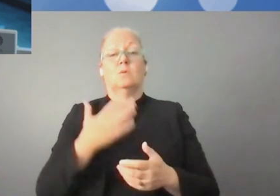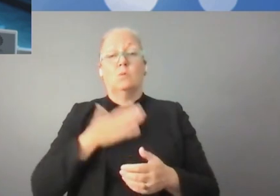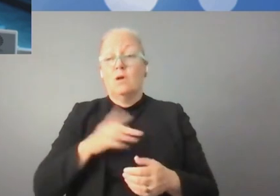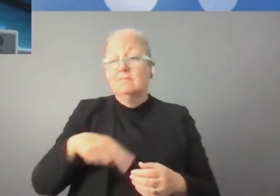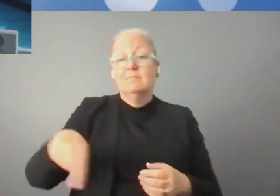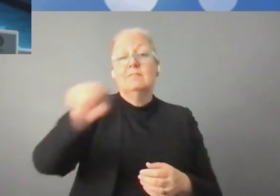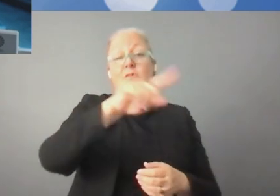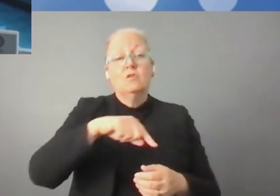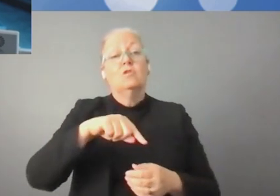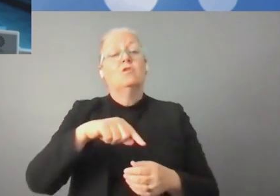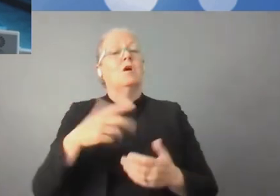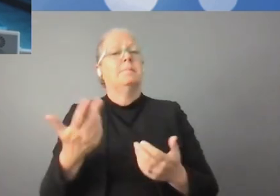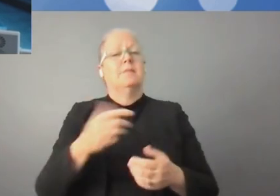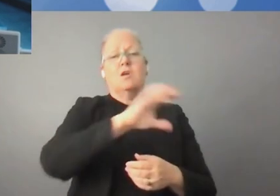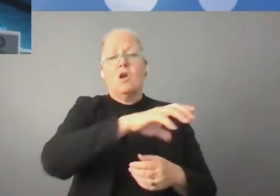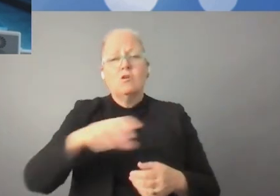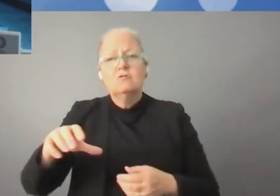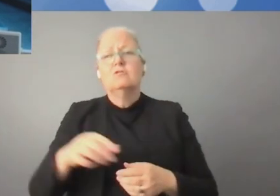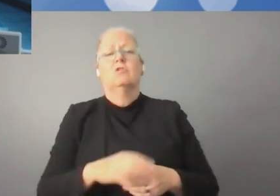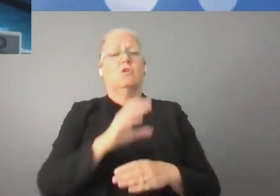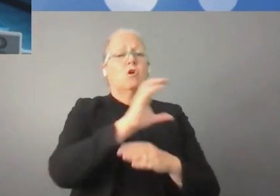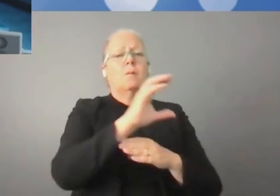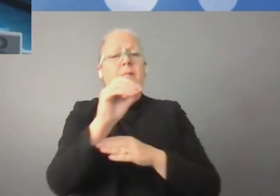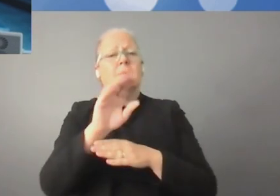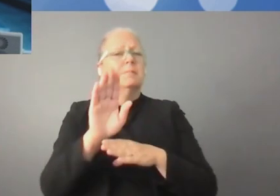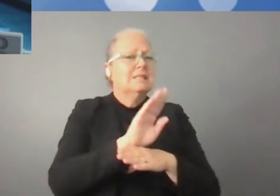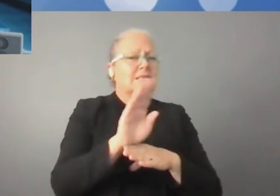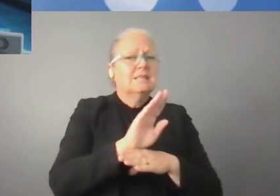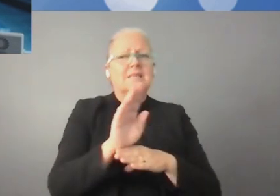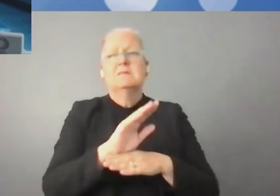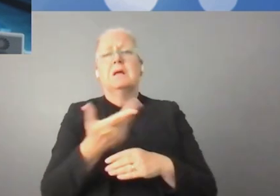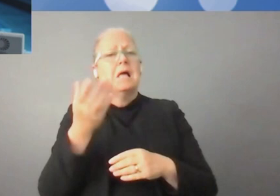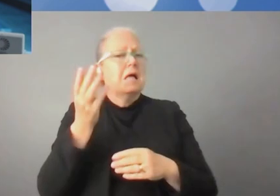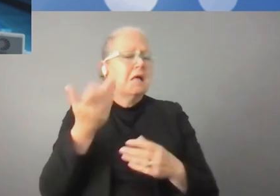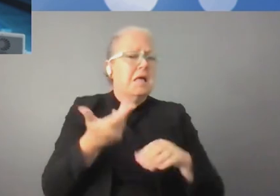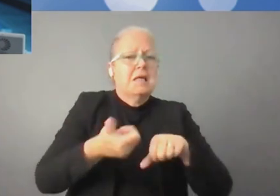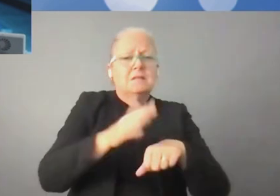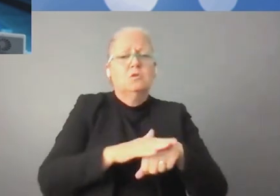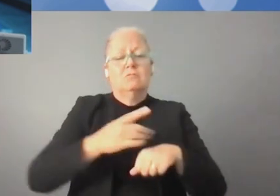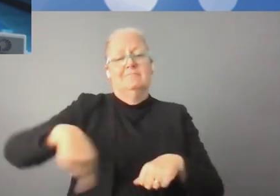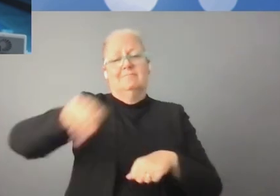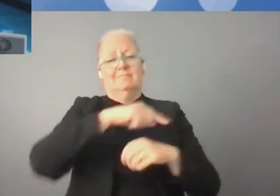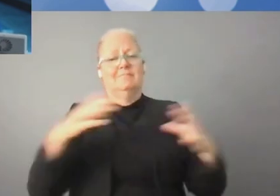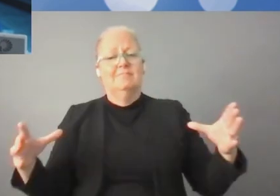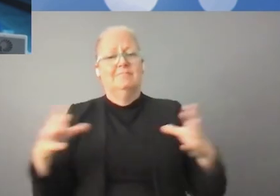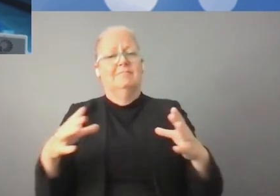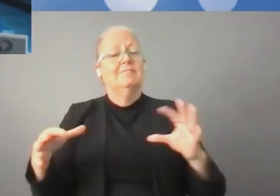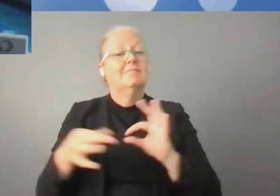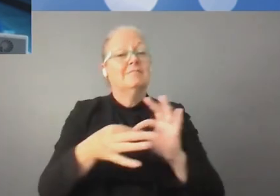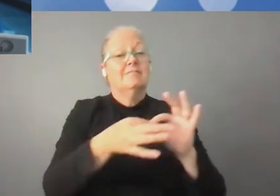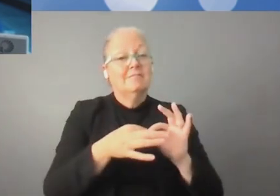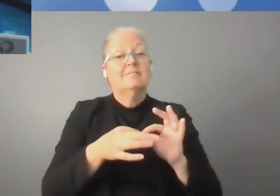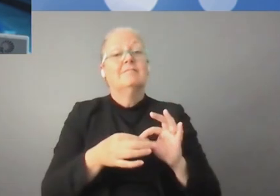numérique globale, mondiale. Russie est ouverte pour la coopération et le dialogue avec tous les partis intéressés, avec toutes les sociétés